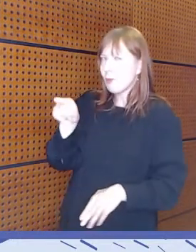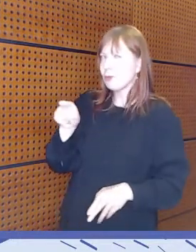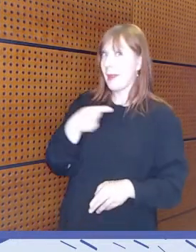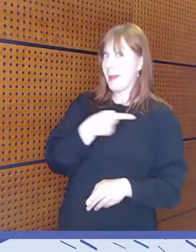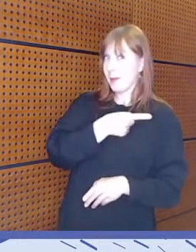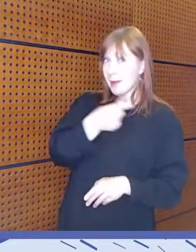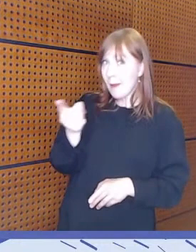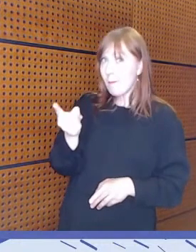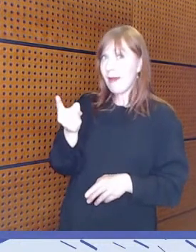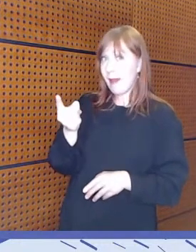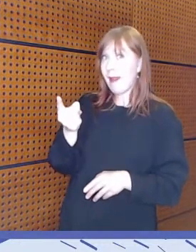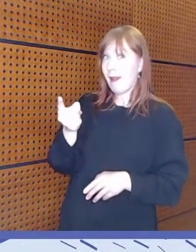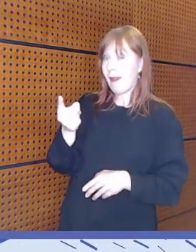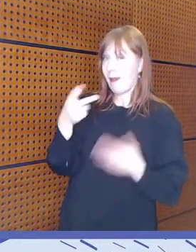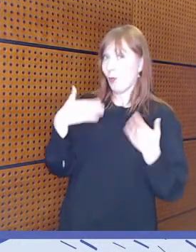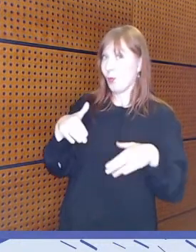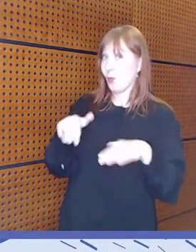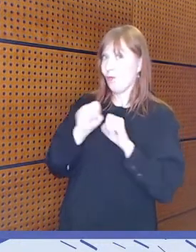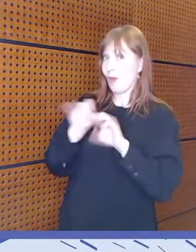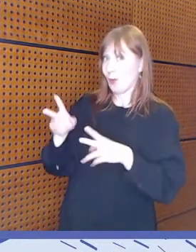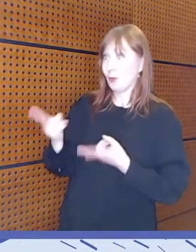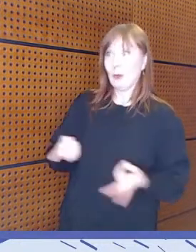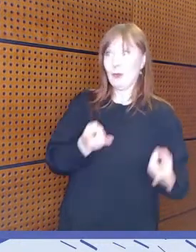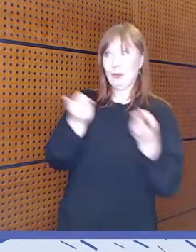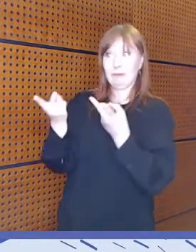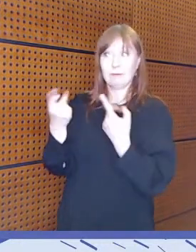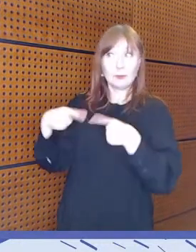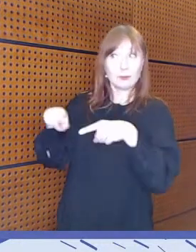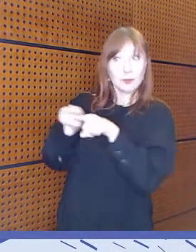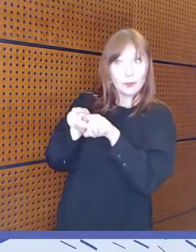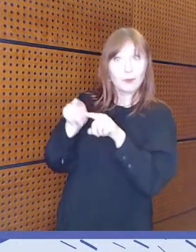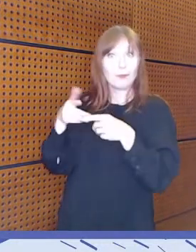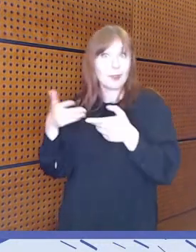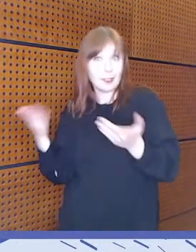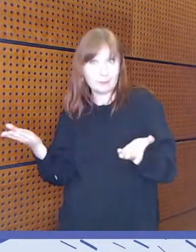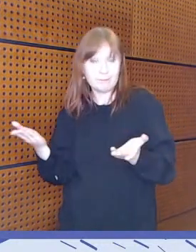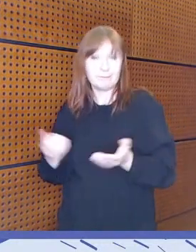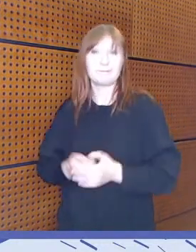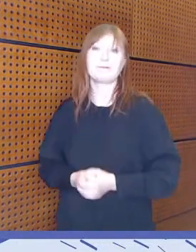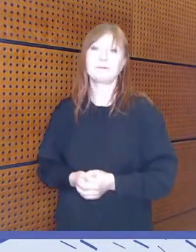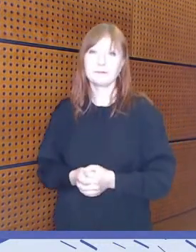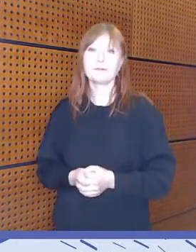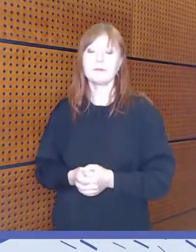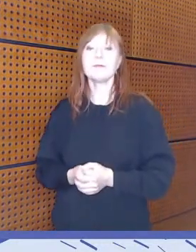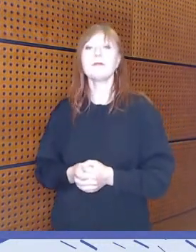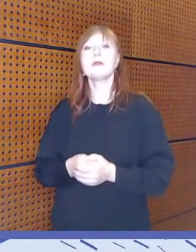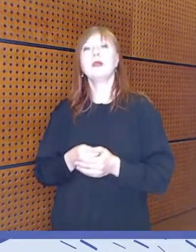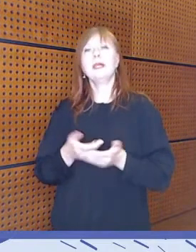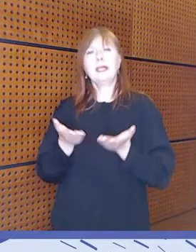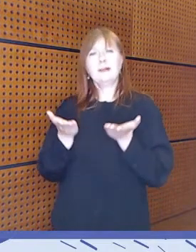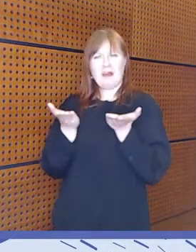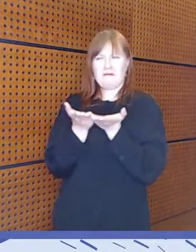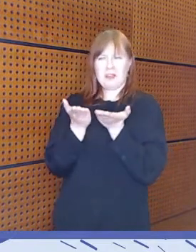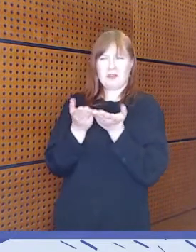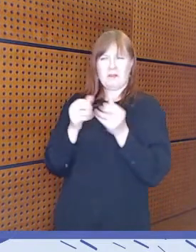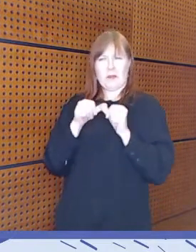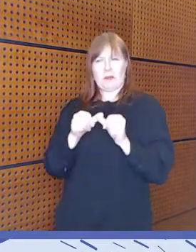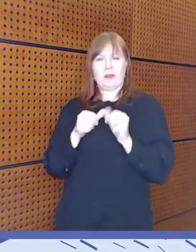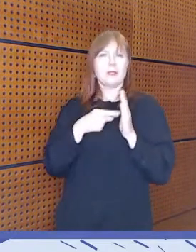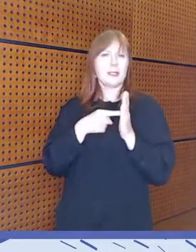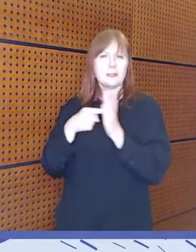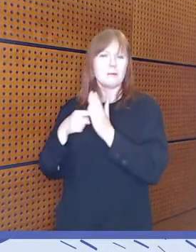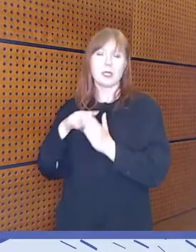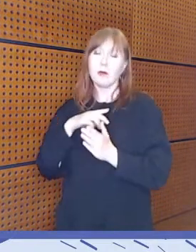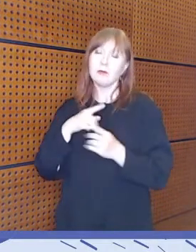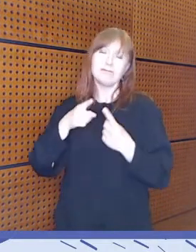yhdenvertaisuuden toteutumiseen. Vastaavallaisia esimerkkejä löytyy paljon,